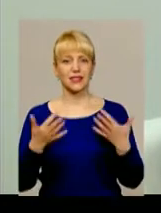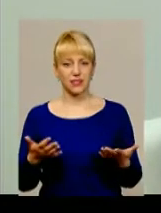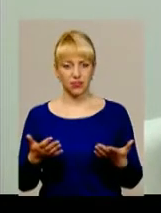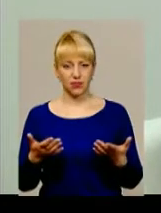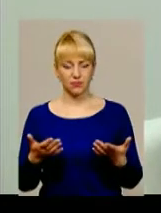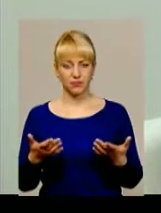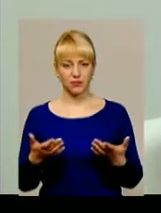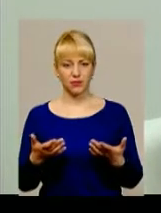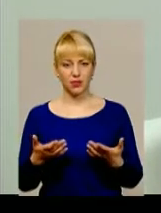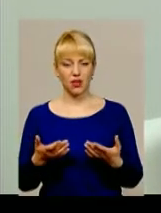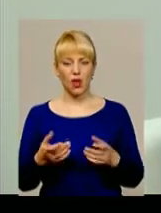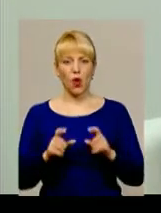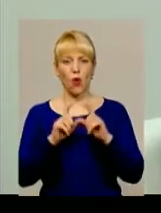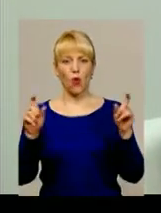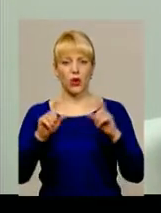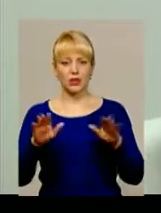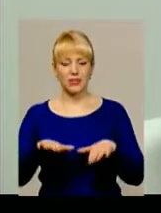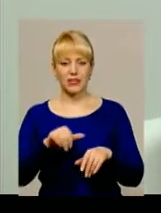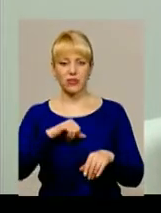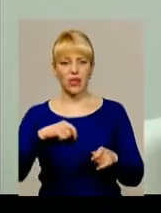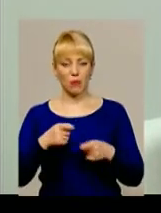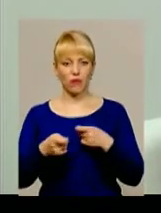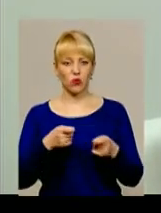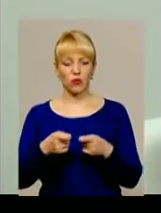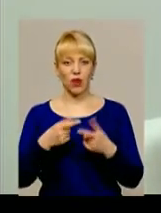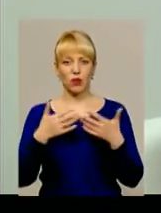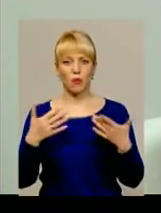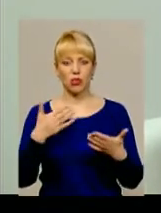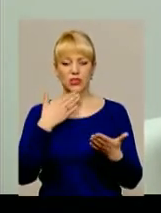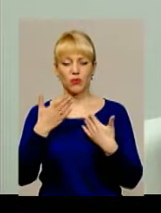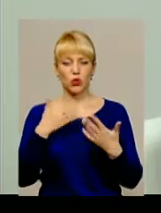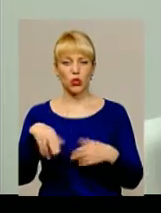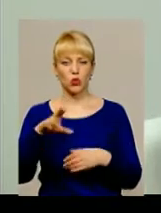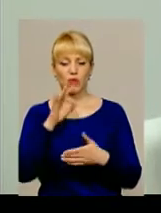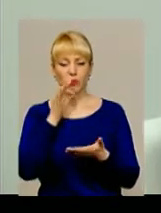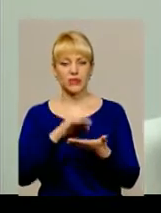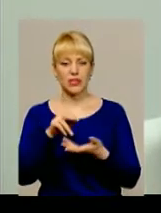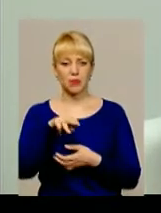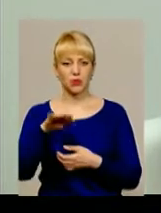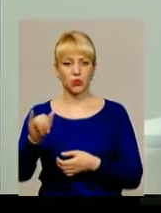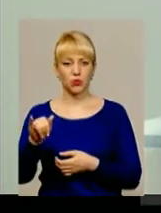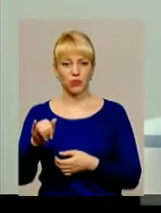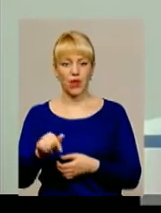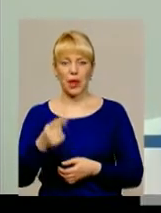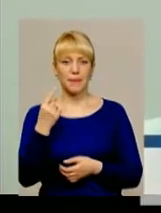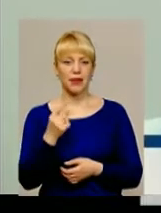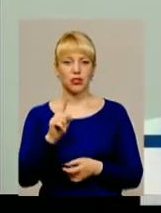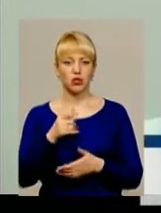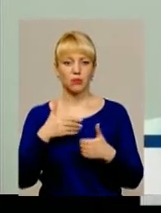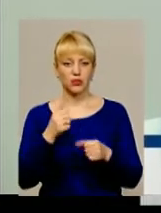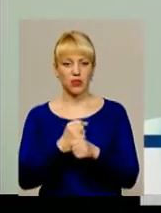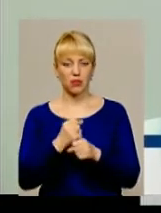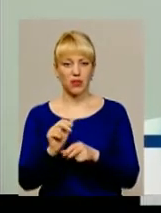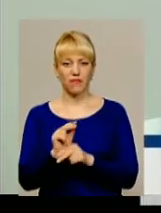Різні органи місцевого самоврядування по-різному поставилися до відповідальності за профтехосвіти. Перше, що ми зробили,